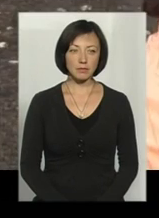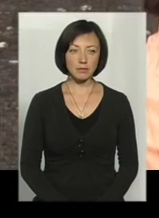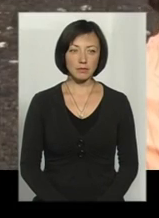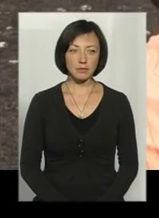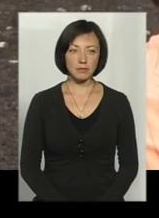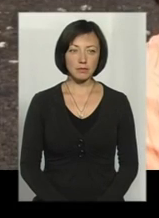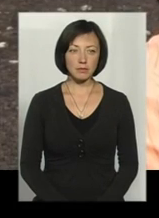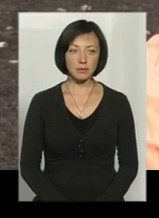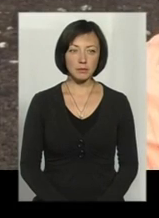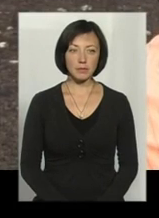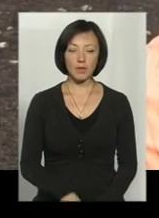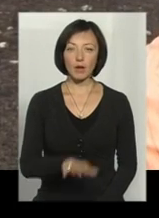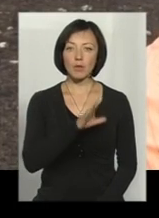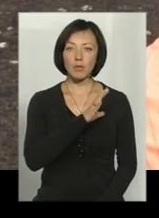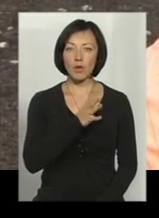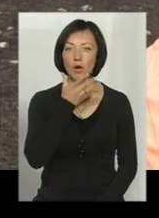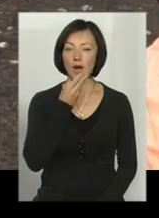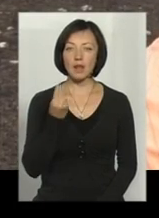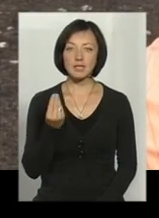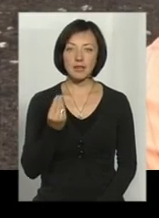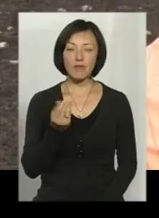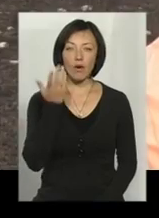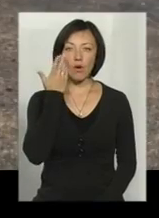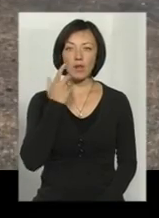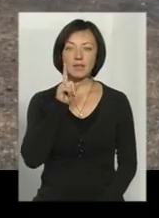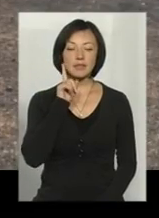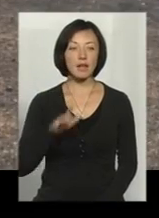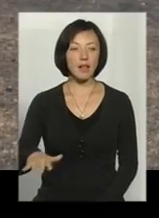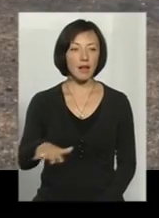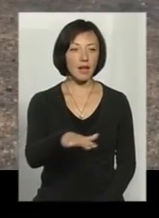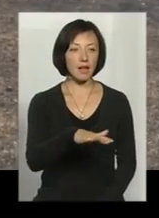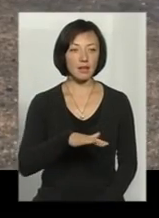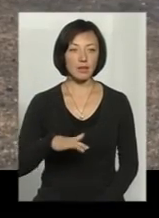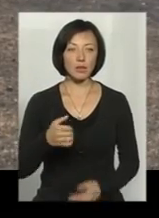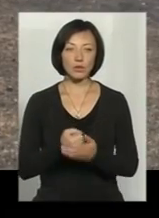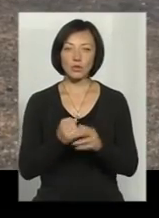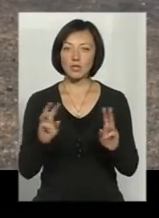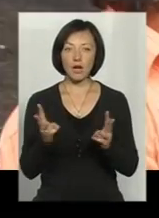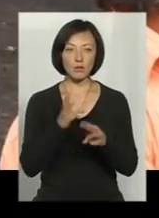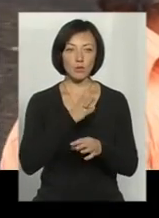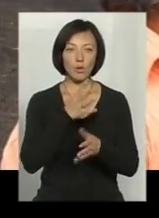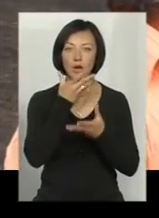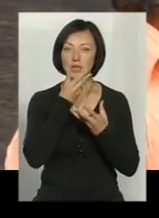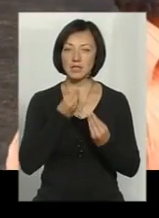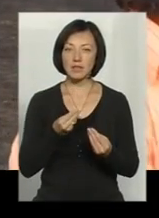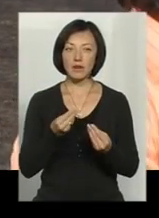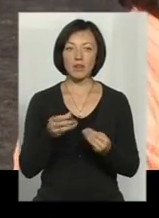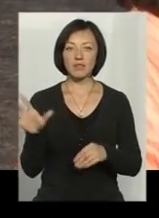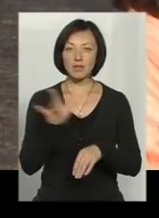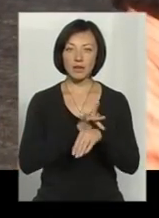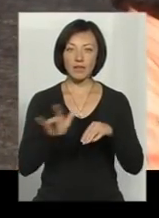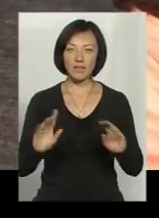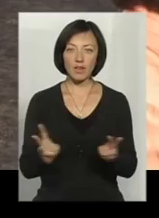Було красиво, дуже, коли все зелене було. До цього згарища це було дуже красиво. Все почти вигорело,